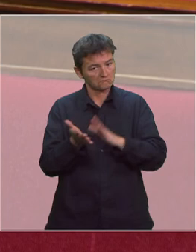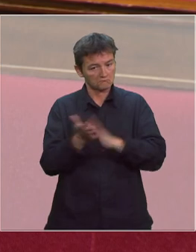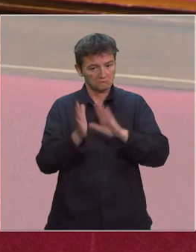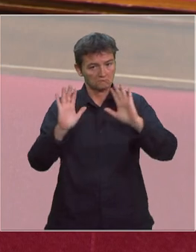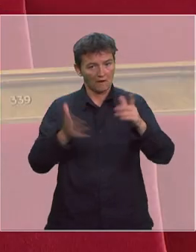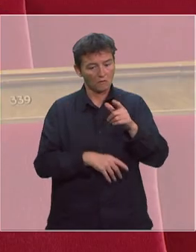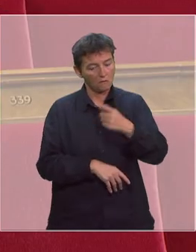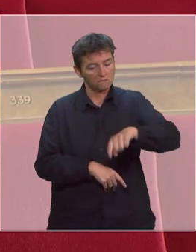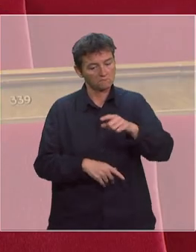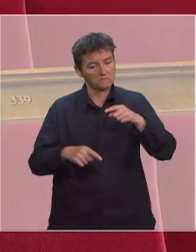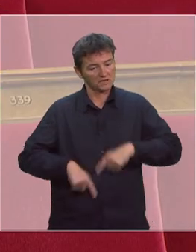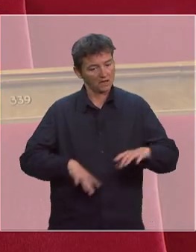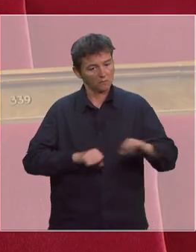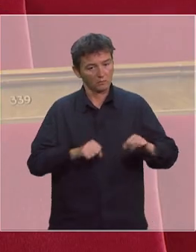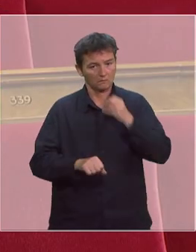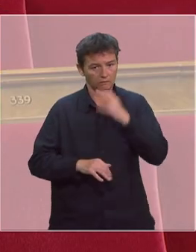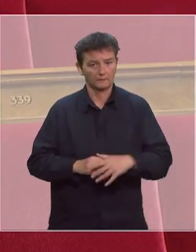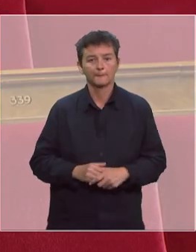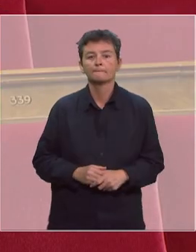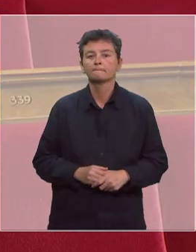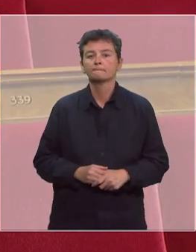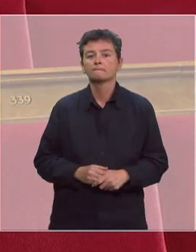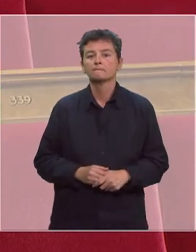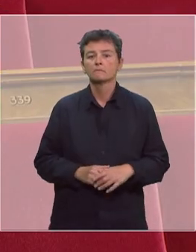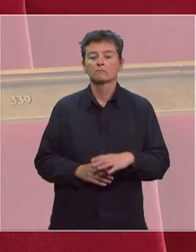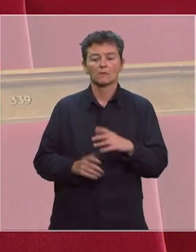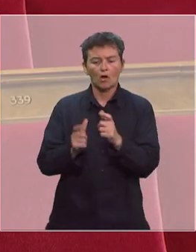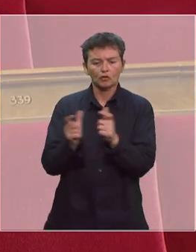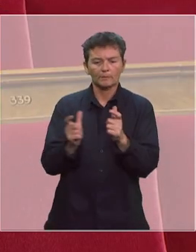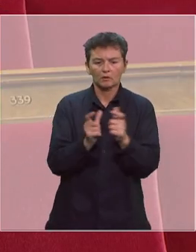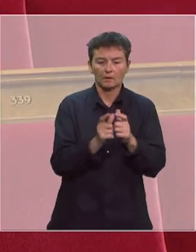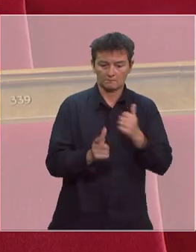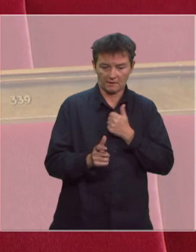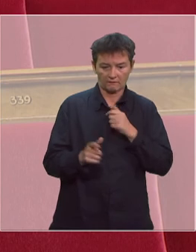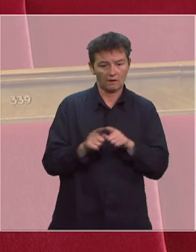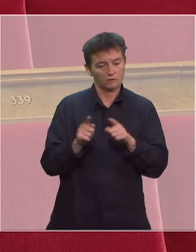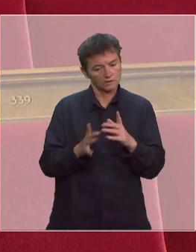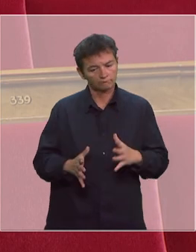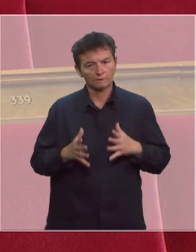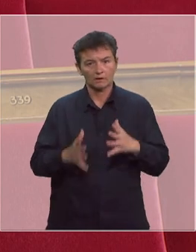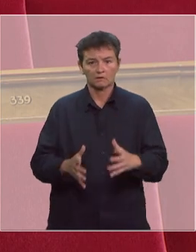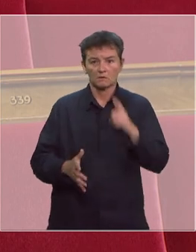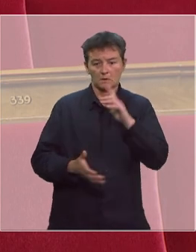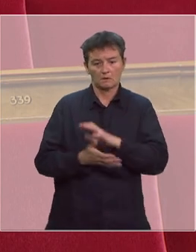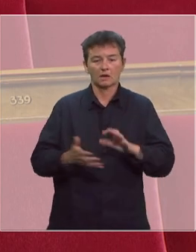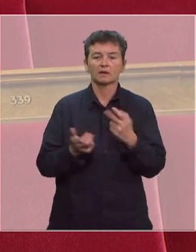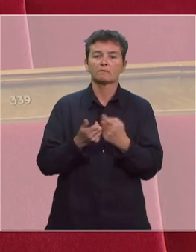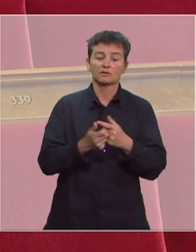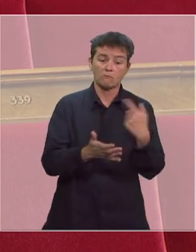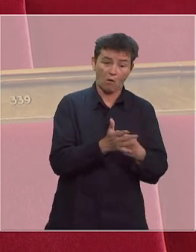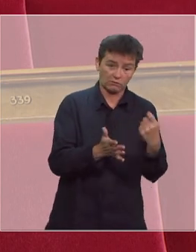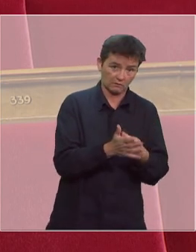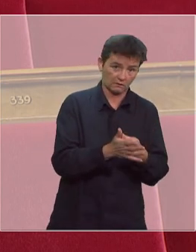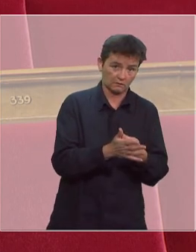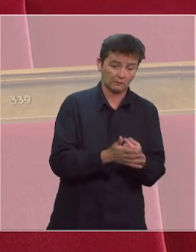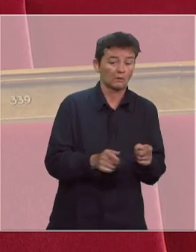de votre ministère et de ses services. Des acteurs privés se sont également engagés dans cette crise. Je pense ici aux banques, mais également